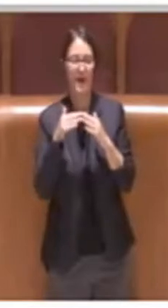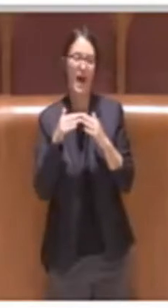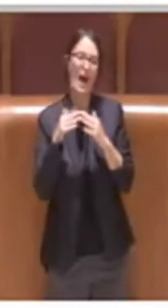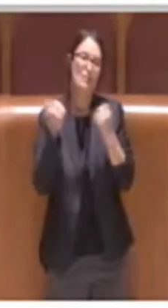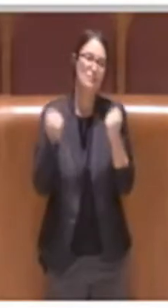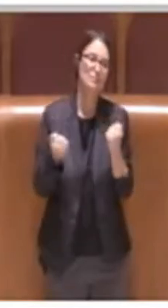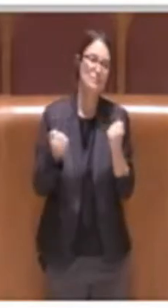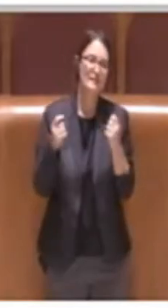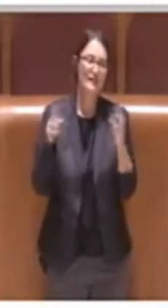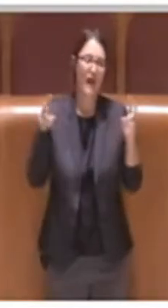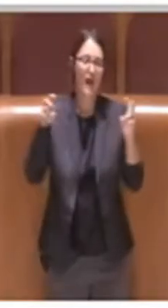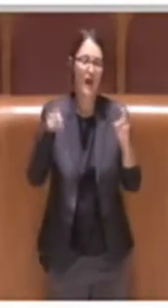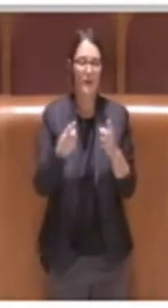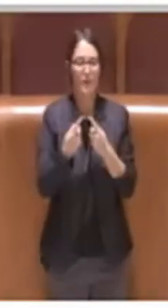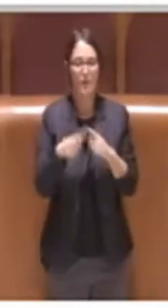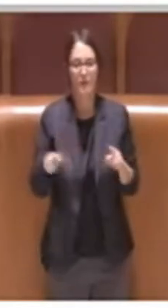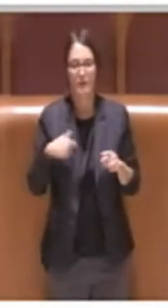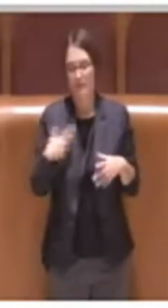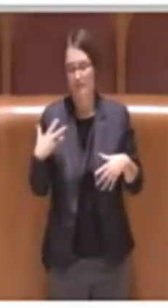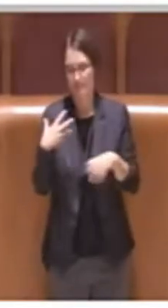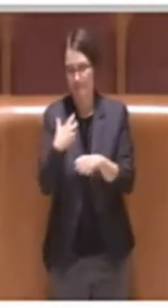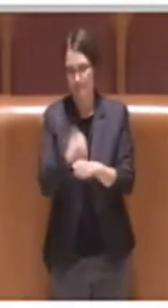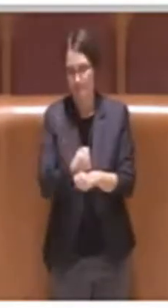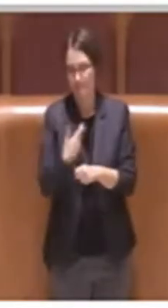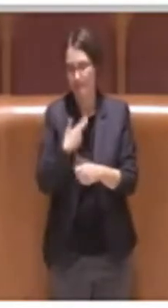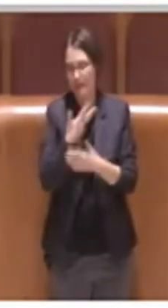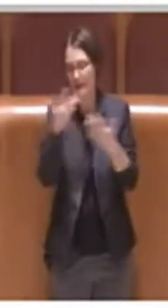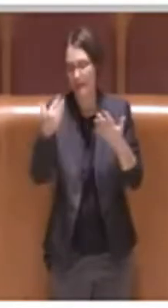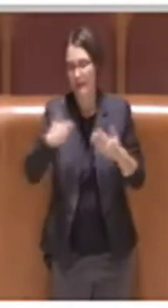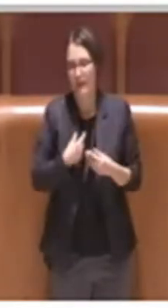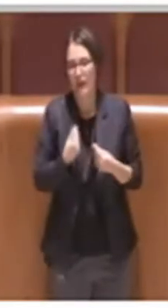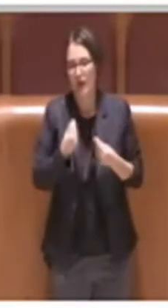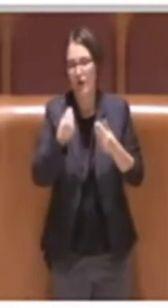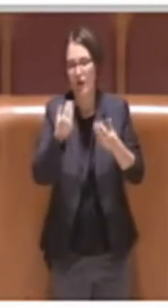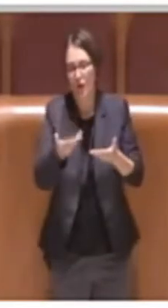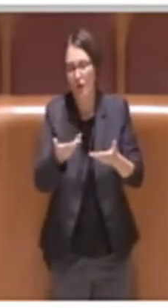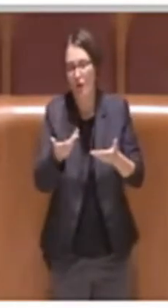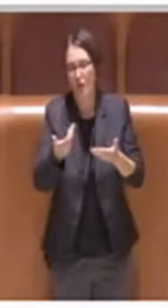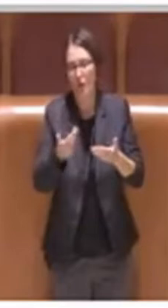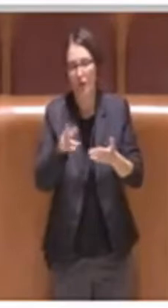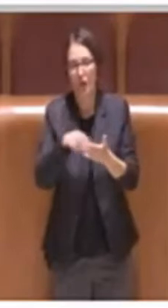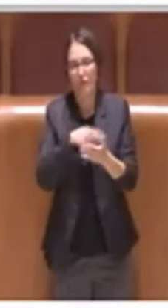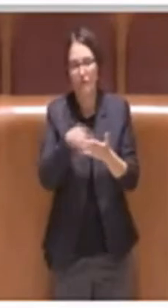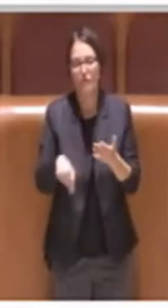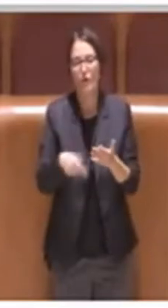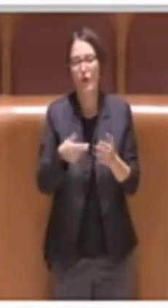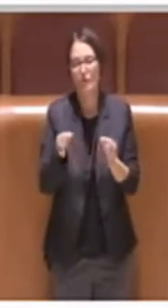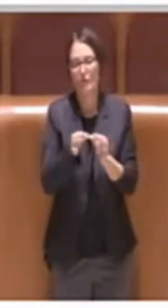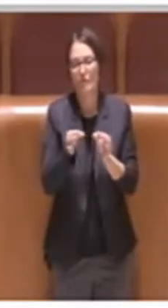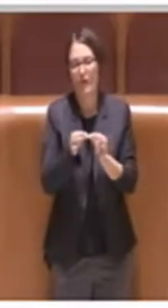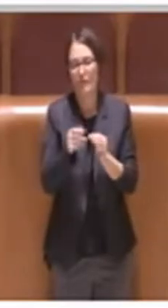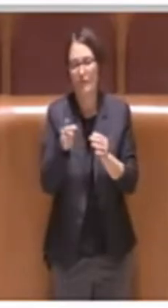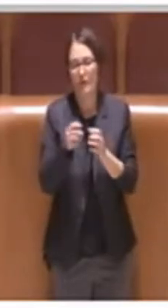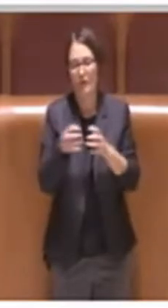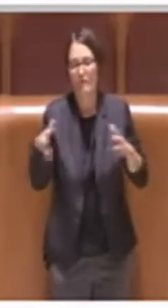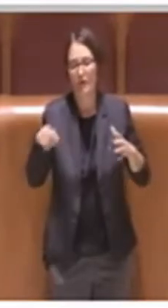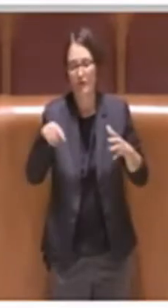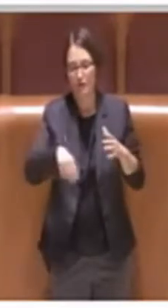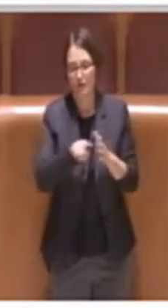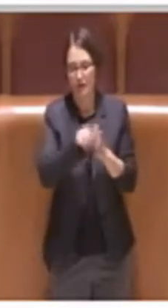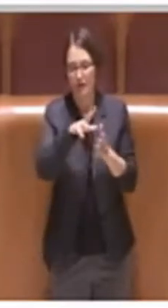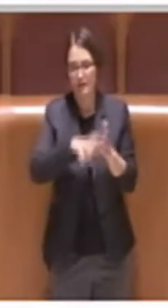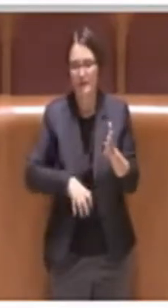intervento lasciando ovviamente il voto favorevole di questa maggioranza alla delibera e credo che porterà presto i suoi frutti.